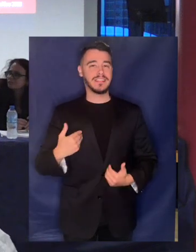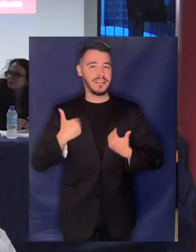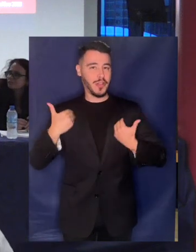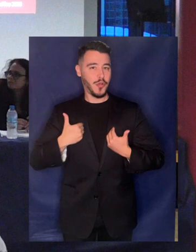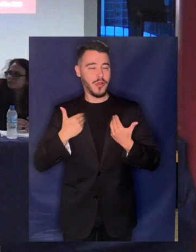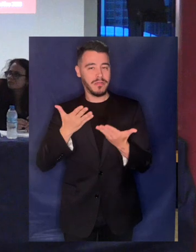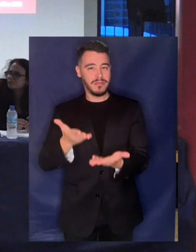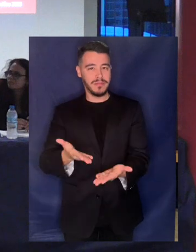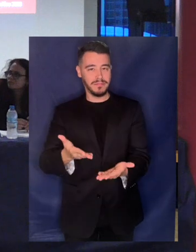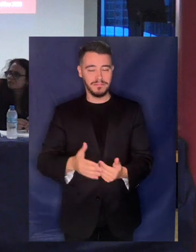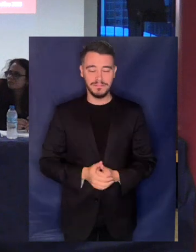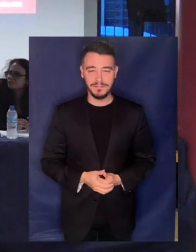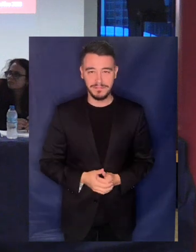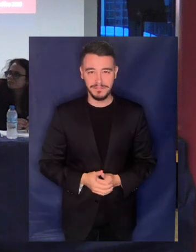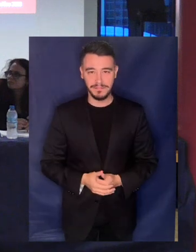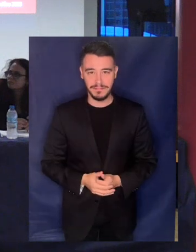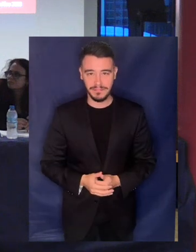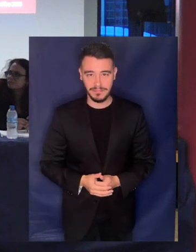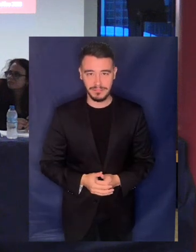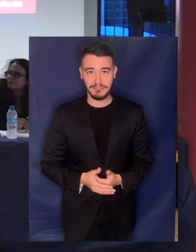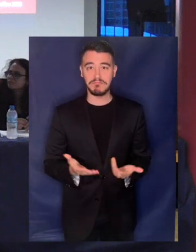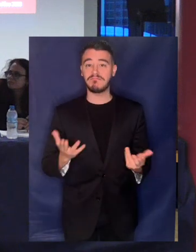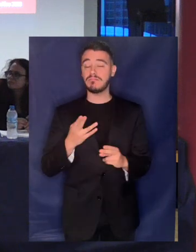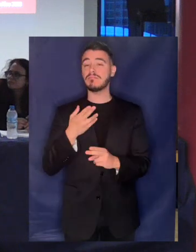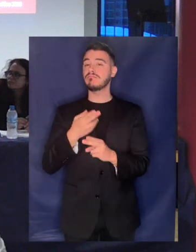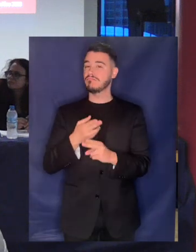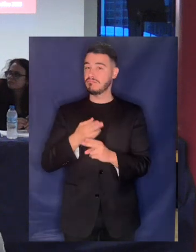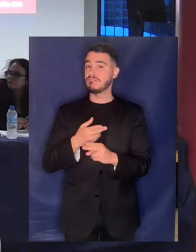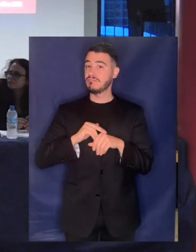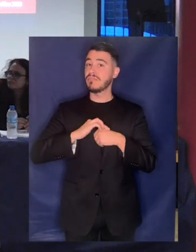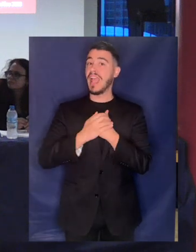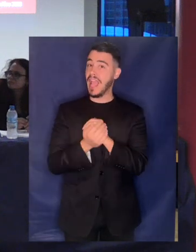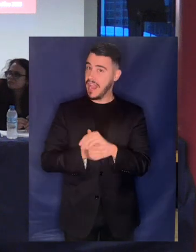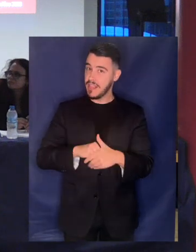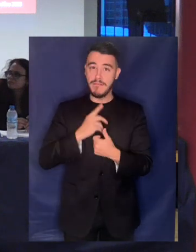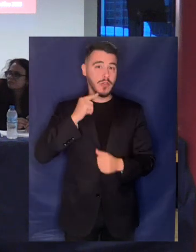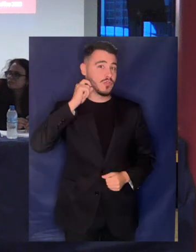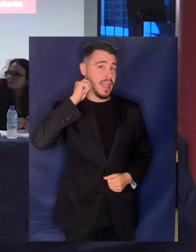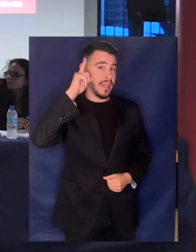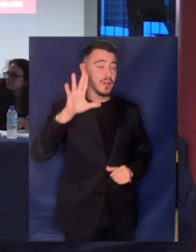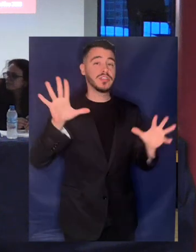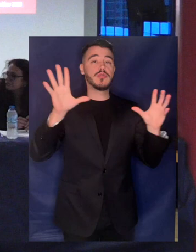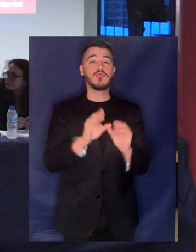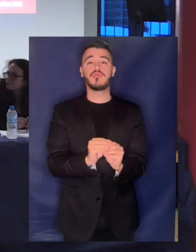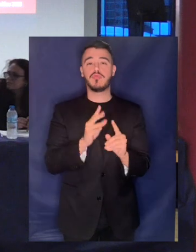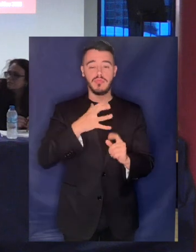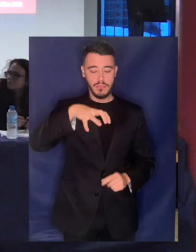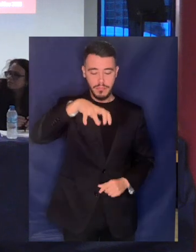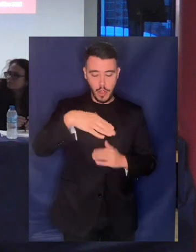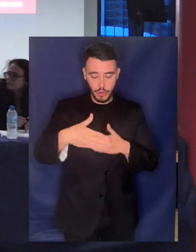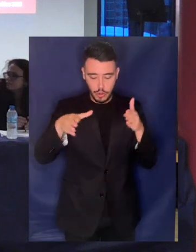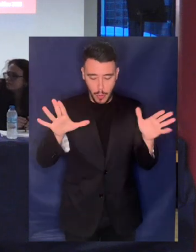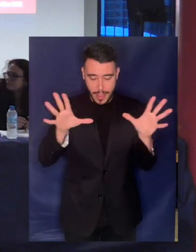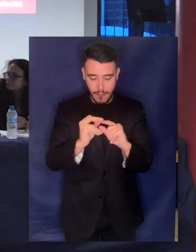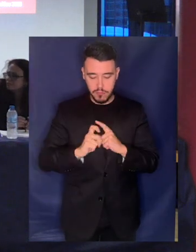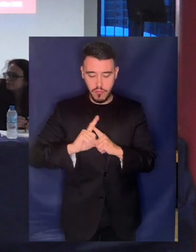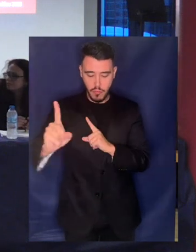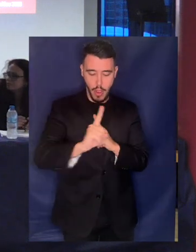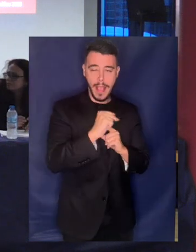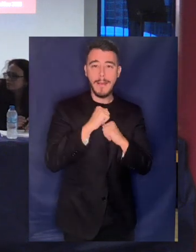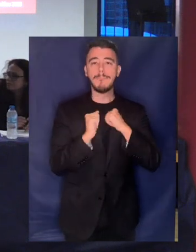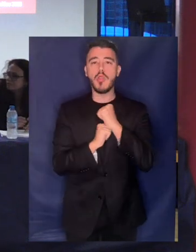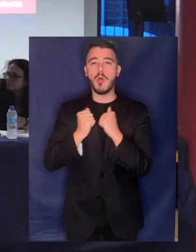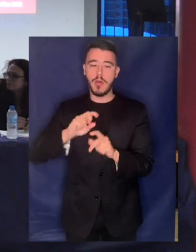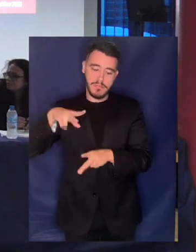Σε αυτή την ιδιαίτερα αχρήσιμη, ενδιαφέρουσα εκδήλωση στομέα υποδομών και μεταφορών της κοινωνιβουλευτικής ομάδας του